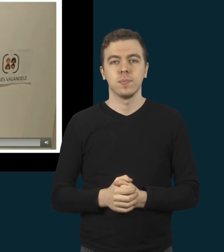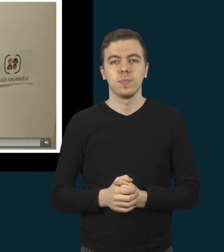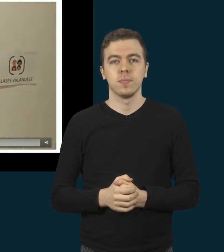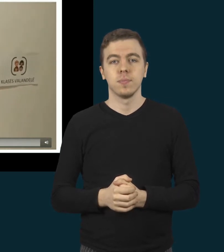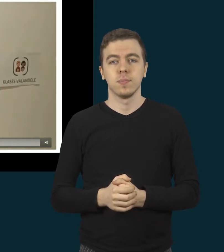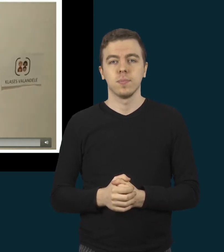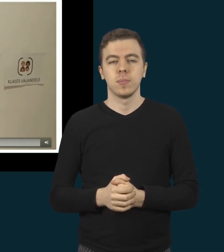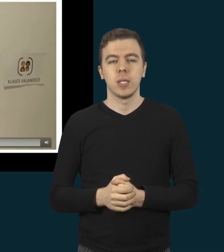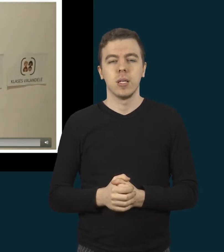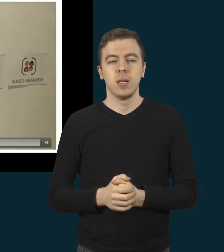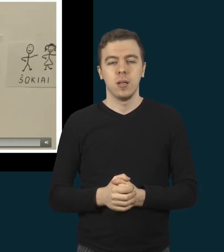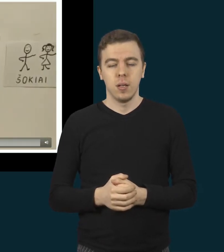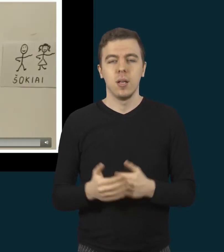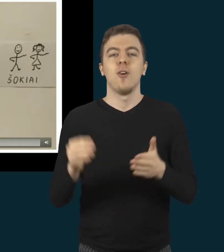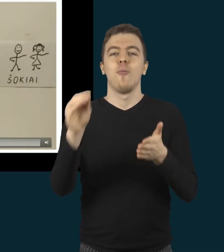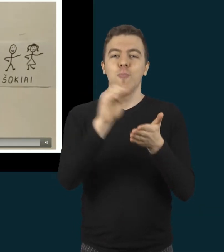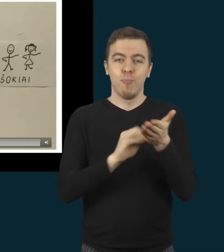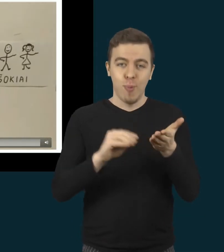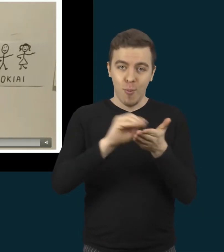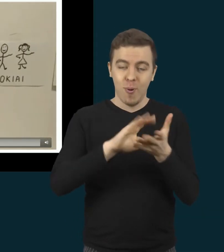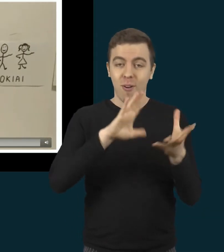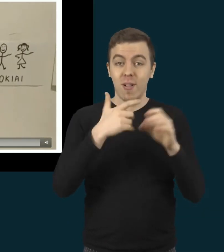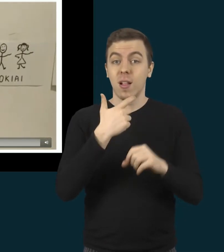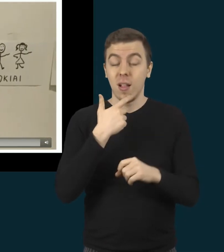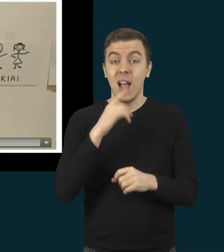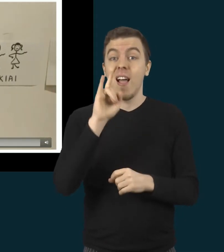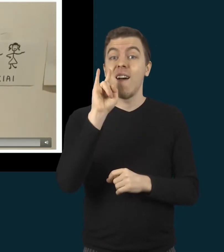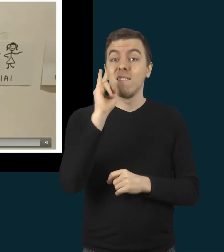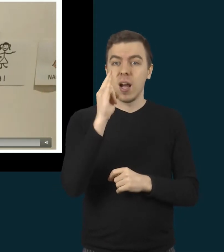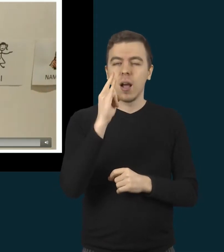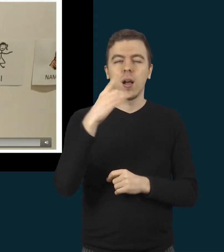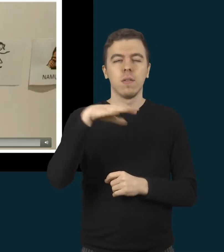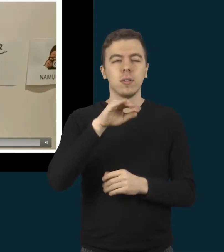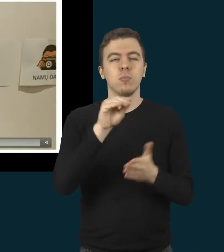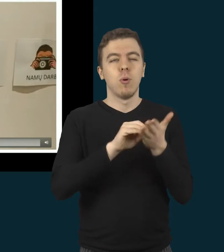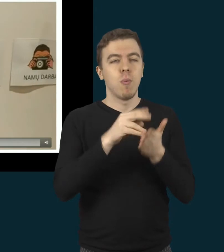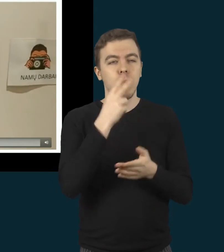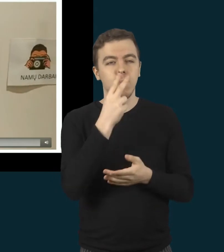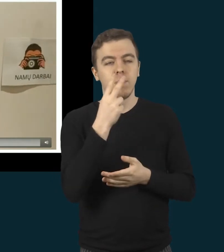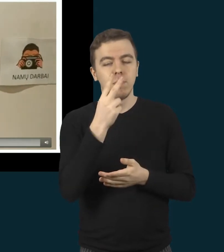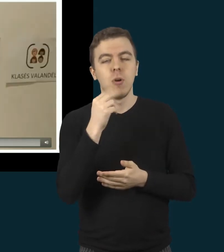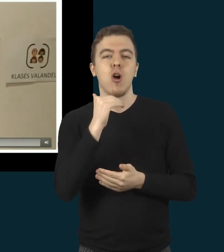Ir dar kartą viską pakartojom, kad vaikams būtų aišku.